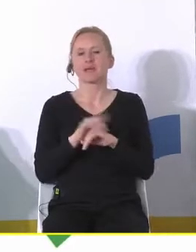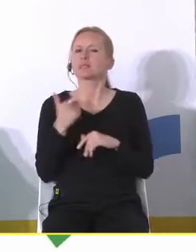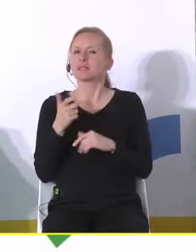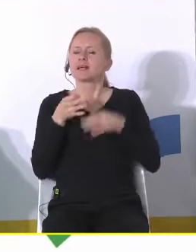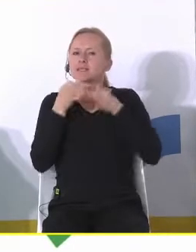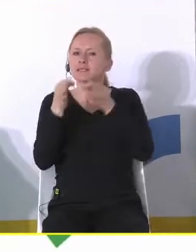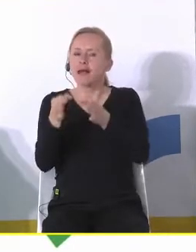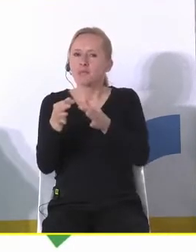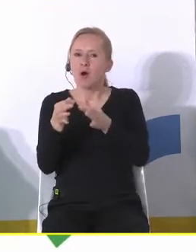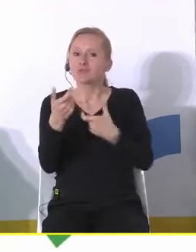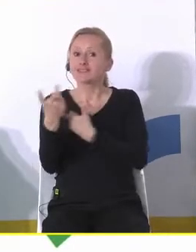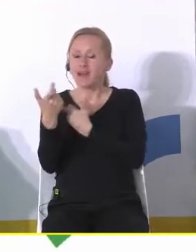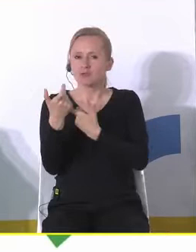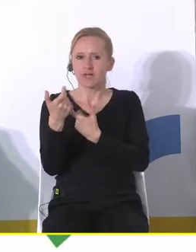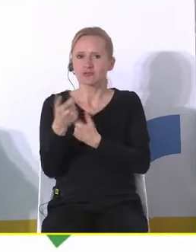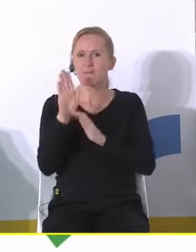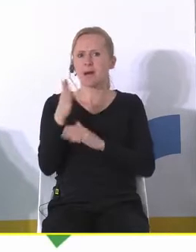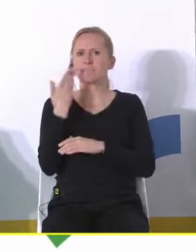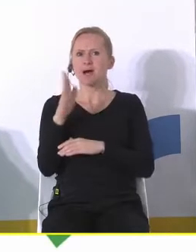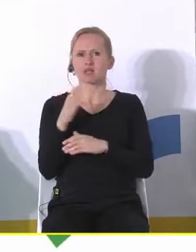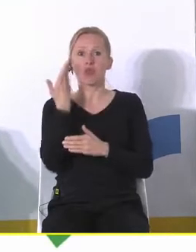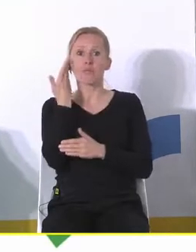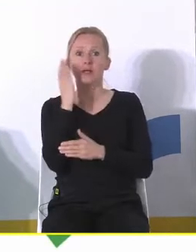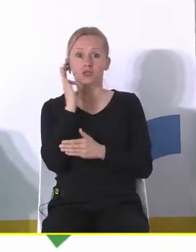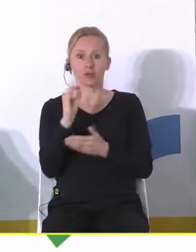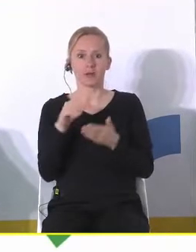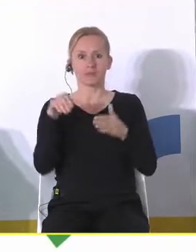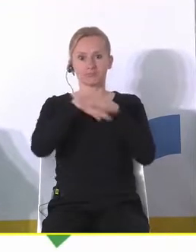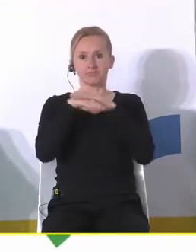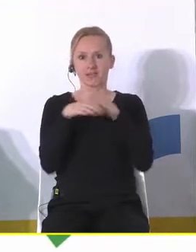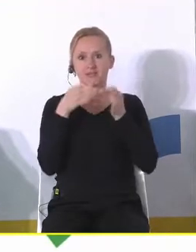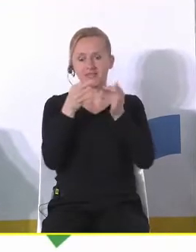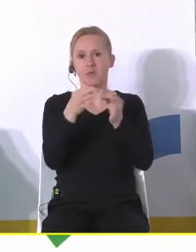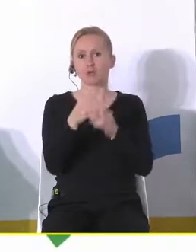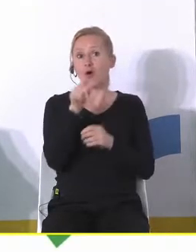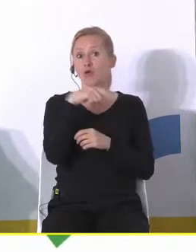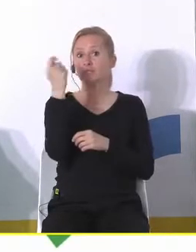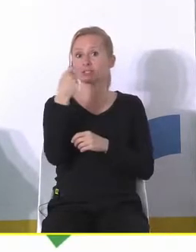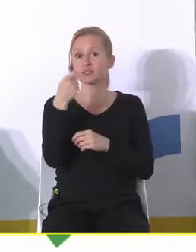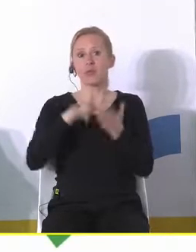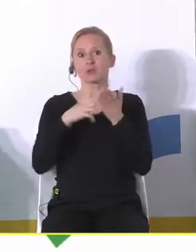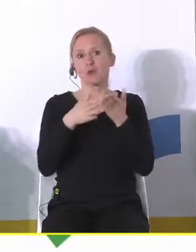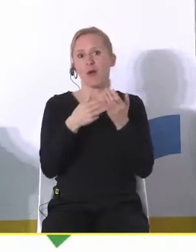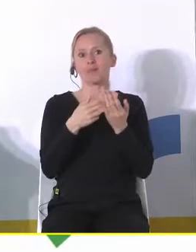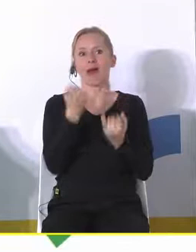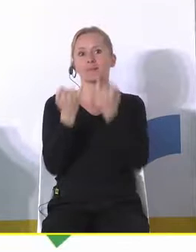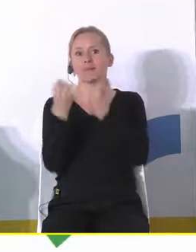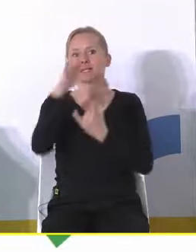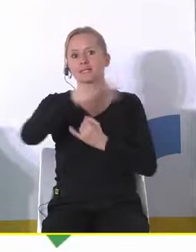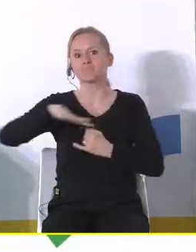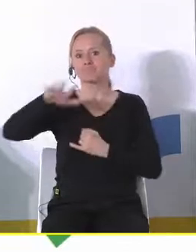ten samochód strażacki on ma bardzo bogate wyposażenie i on jeździ na festyny takie wiecie tam